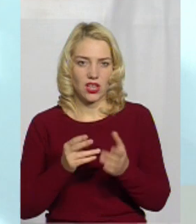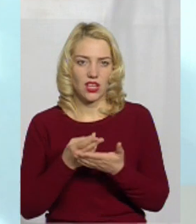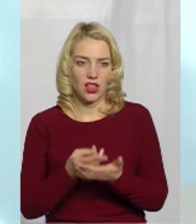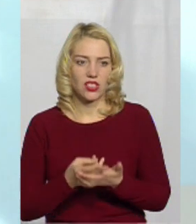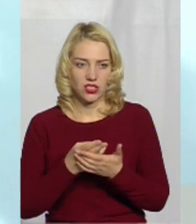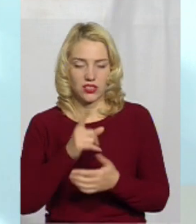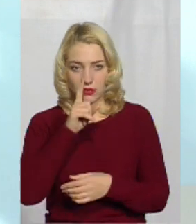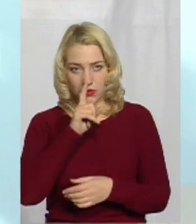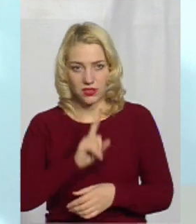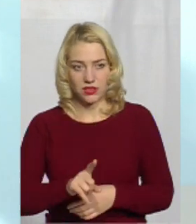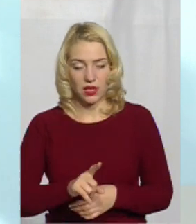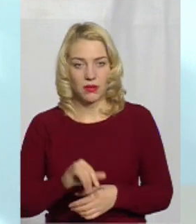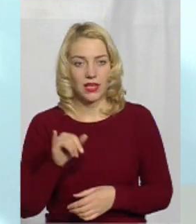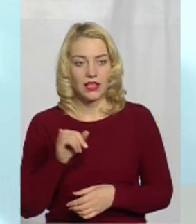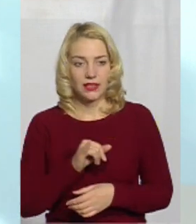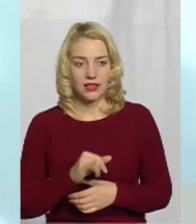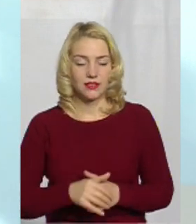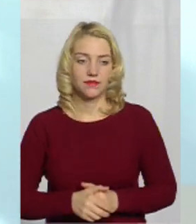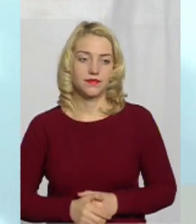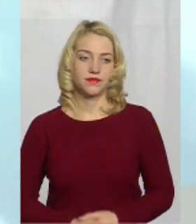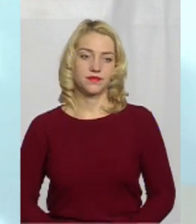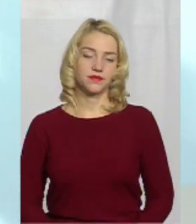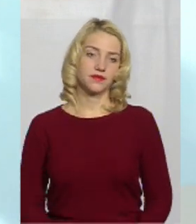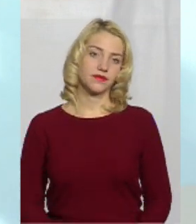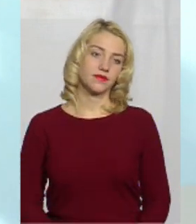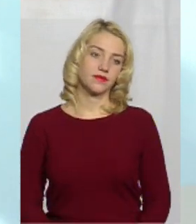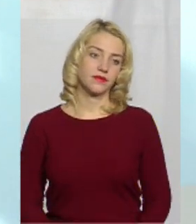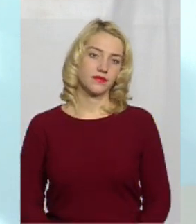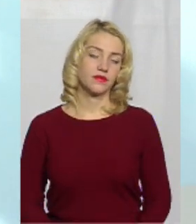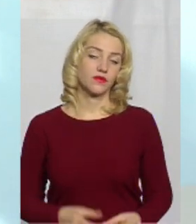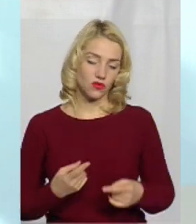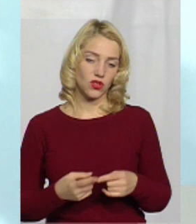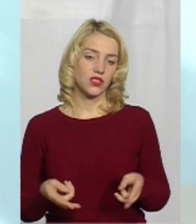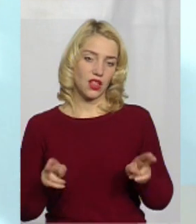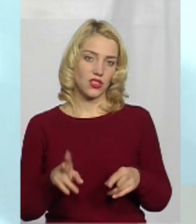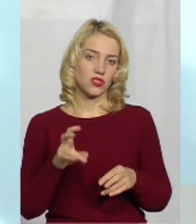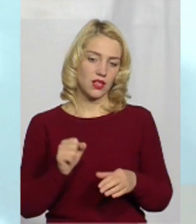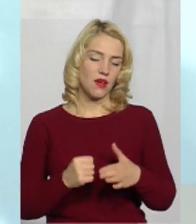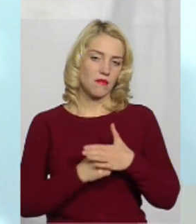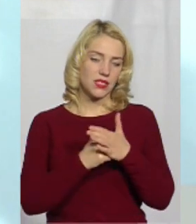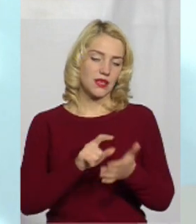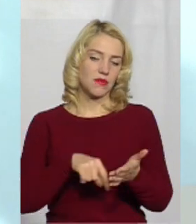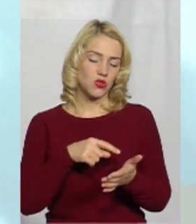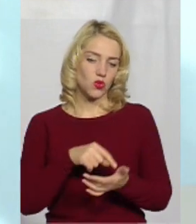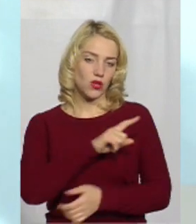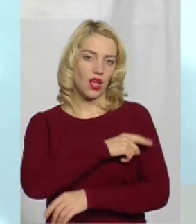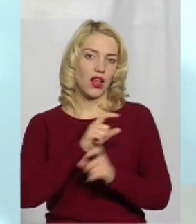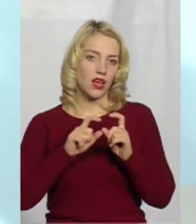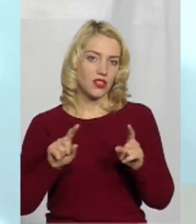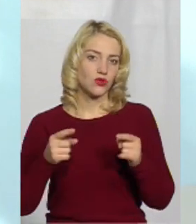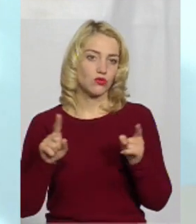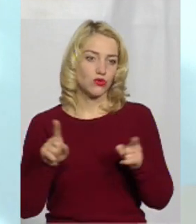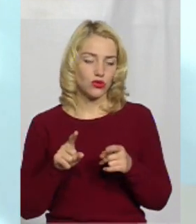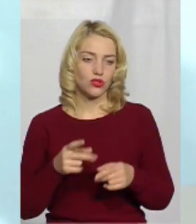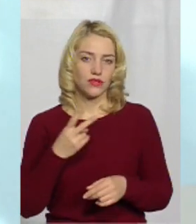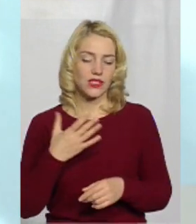місяцями. І вони залишаться на базі міської лікарні, тому що, скажімо